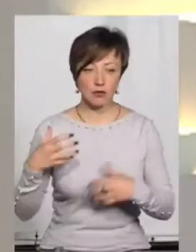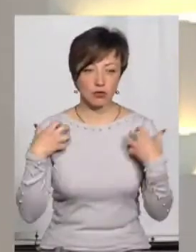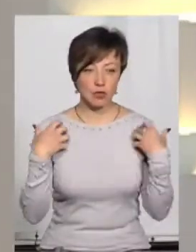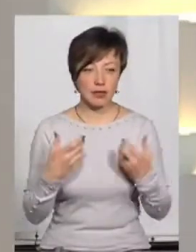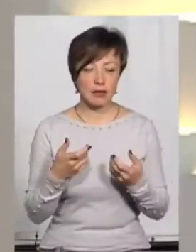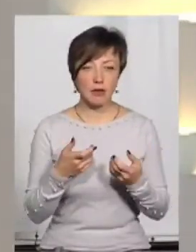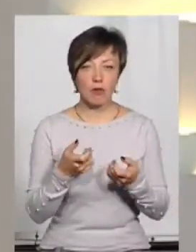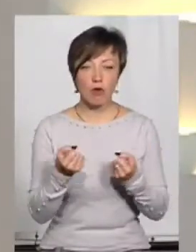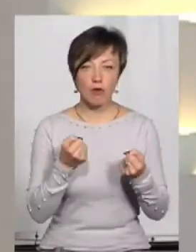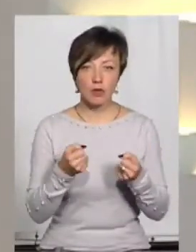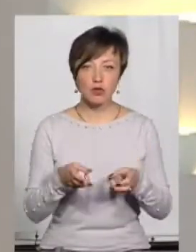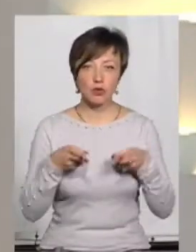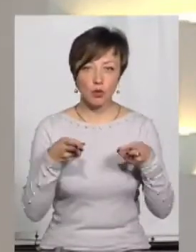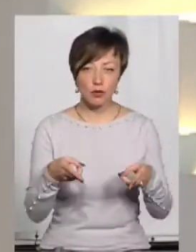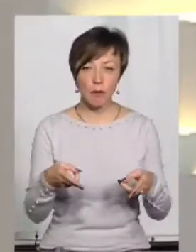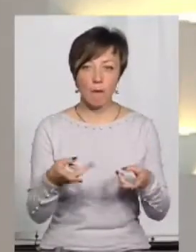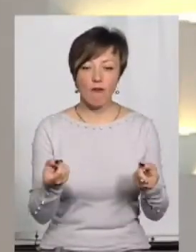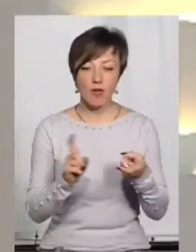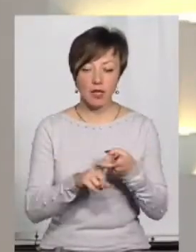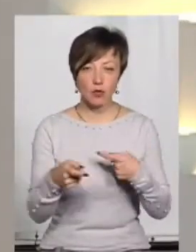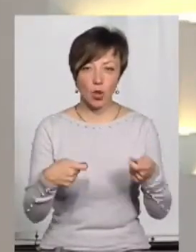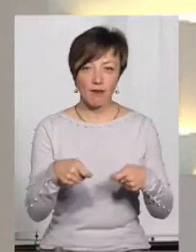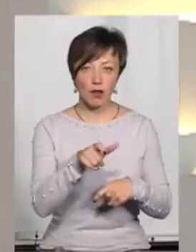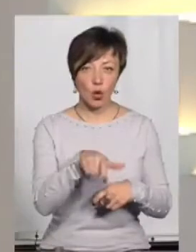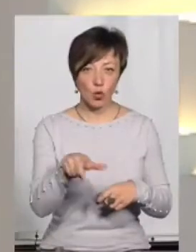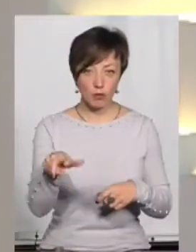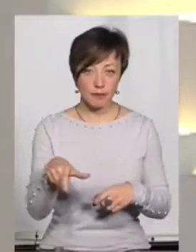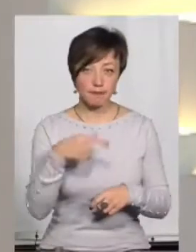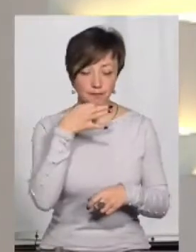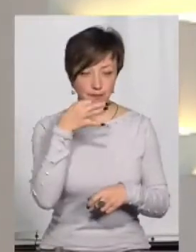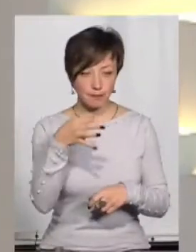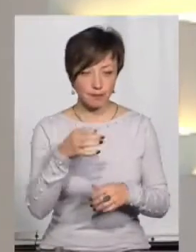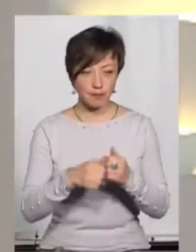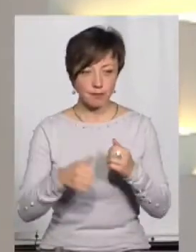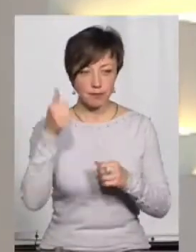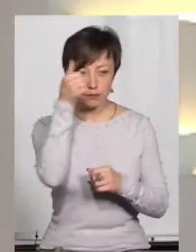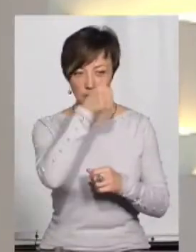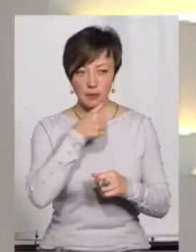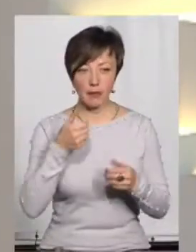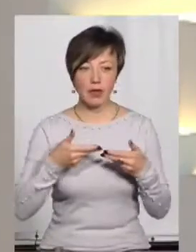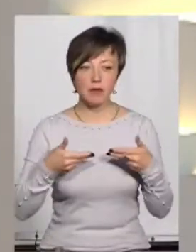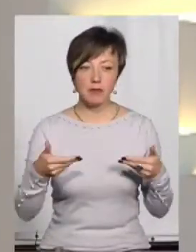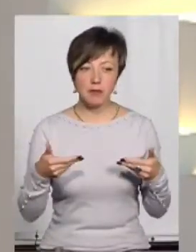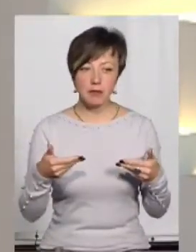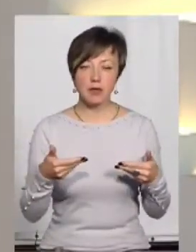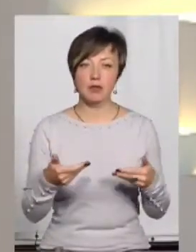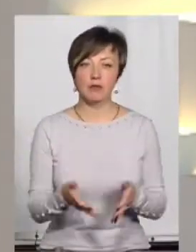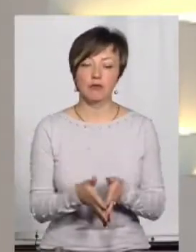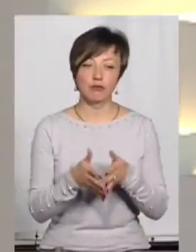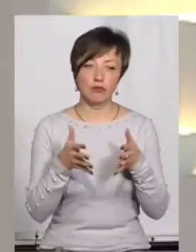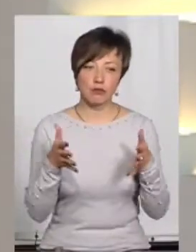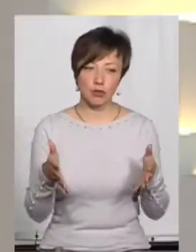боротьби зі злочинами, пов'язаними із торгівлею людьми, зауважив, що з кожним роком ми все більше,